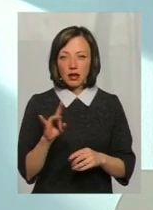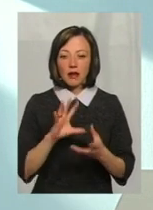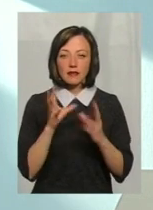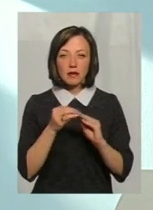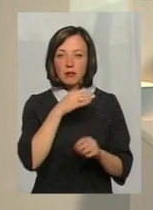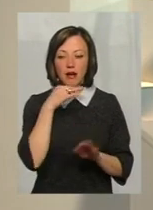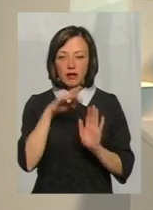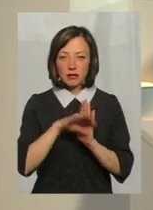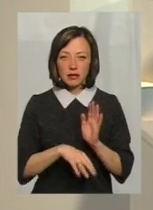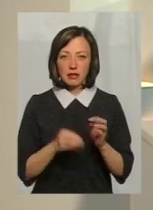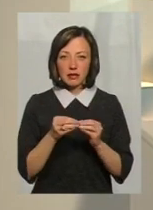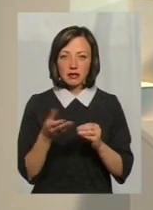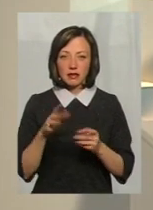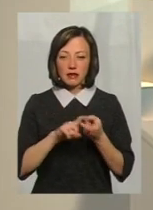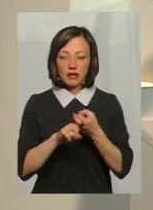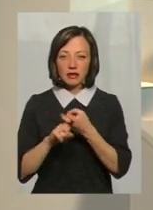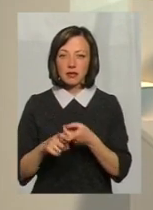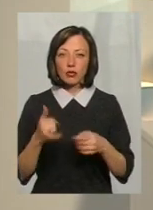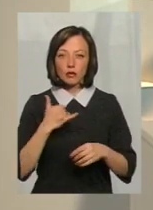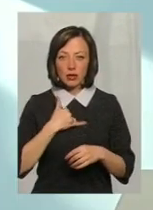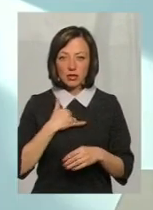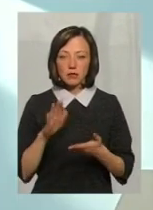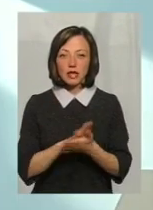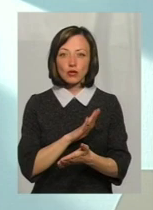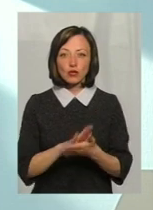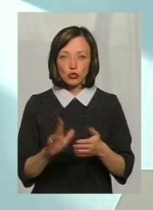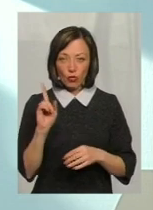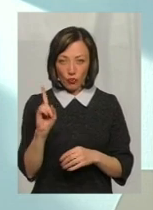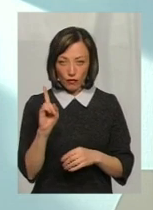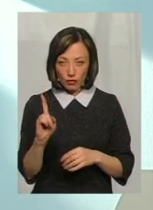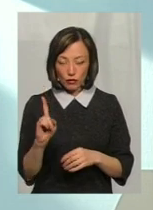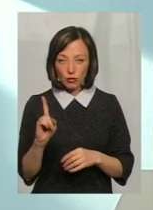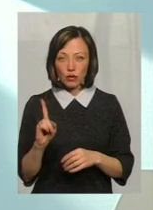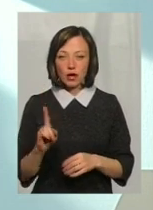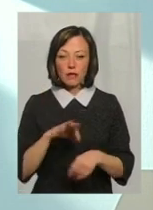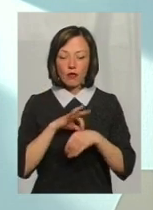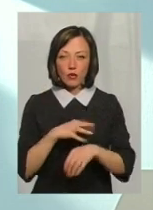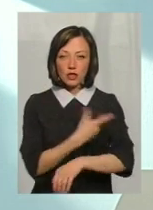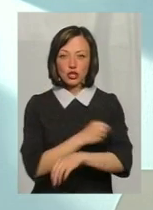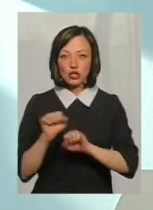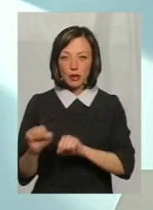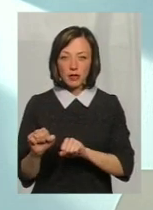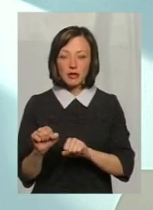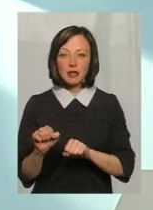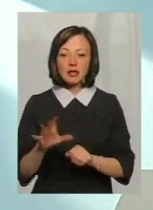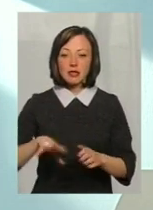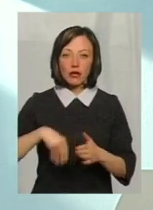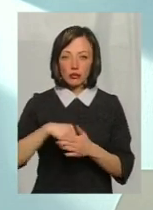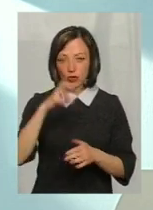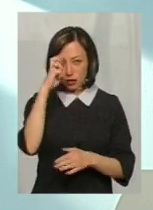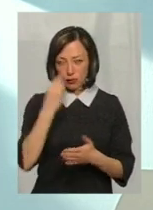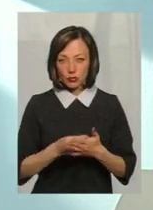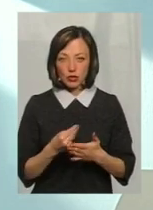а їх дуже багато, десять інфекцій, від яких в нас безкоштовно, до речі, безкоштовно проводяться щеплення, тобто, за рахунок